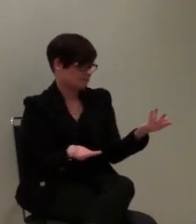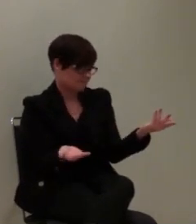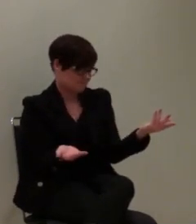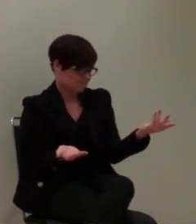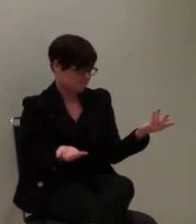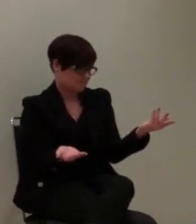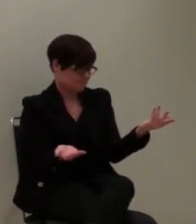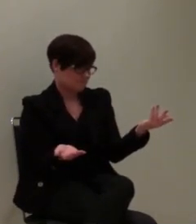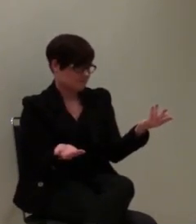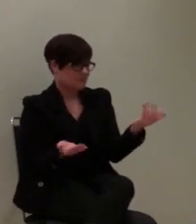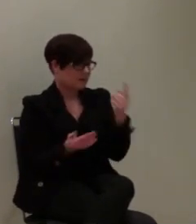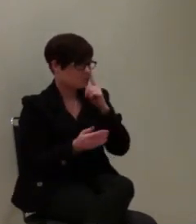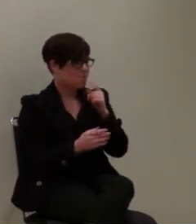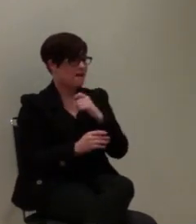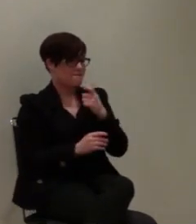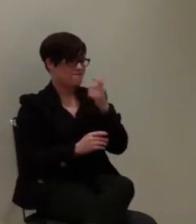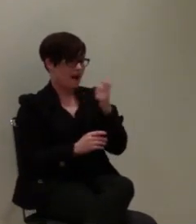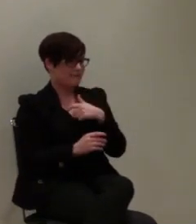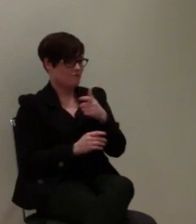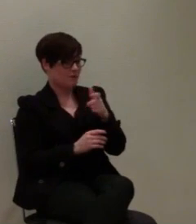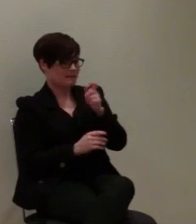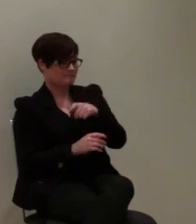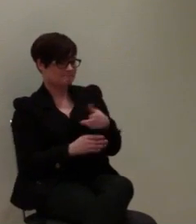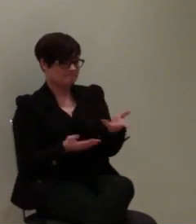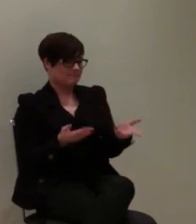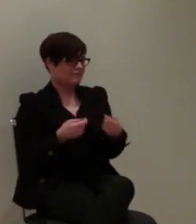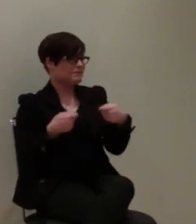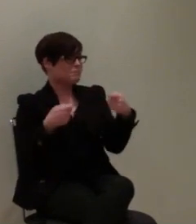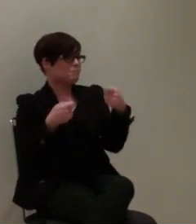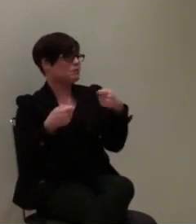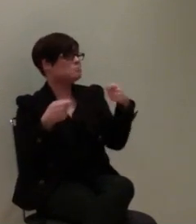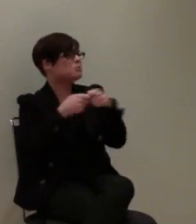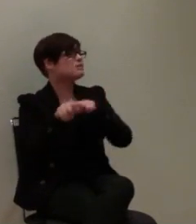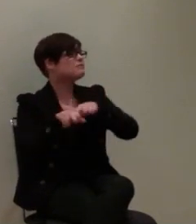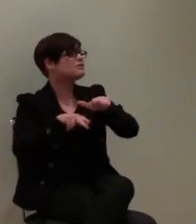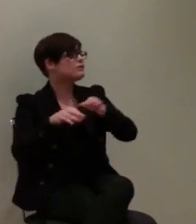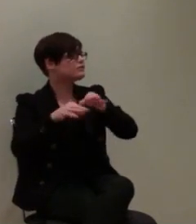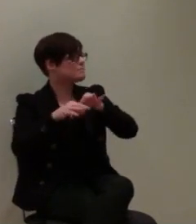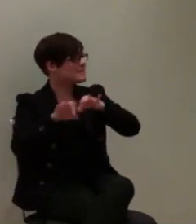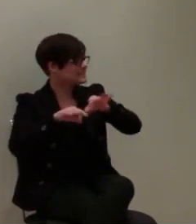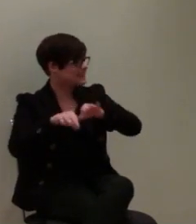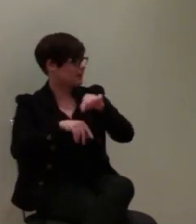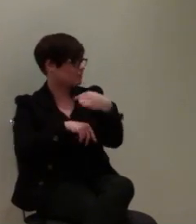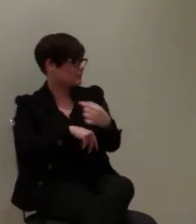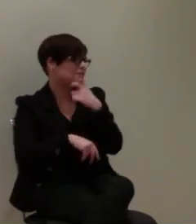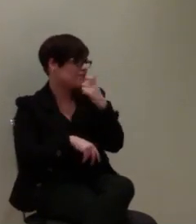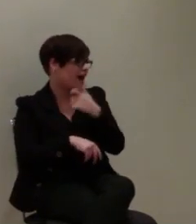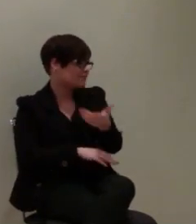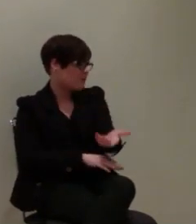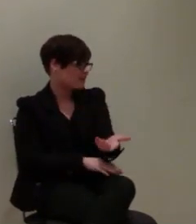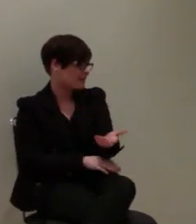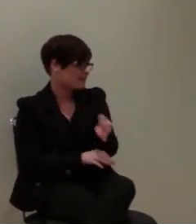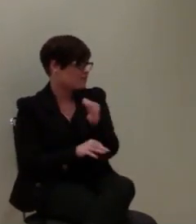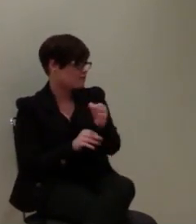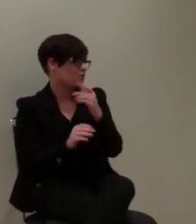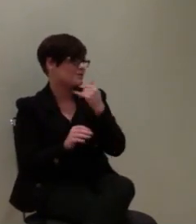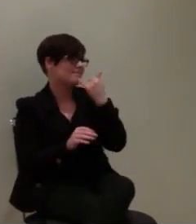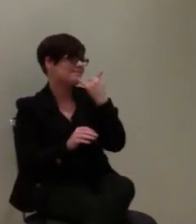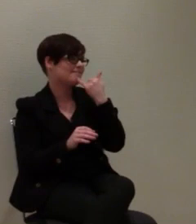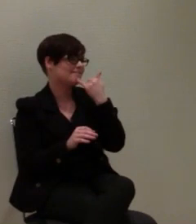Man hat nur bei den Verantwortlichen, also das ist letztendlich das Bundeswirtschaftsministerium, was dafür verantwortlich ist, für das